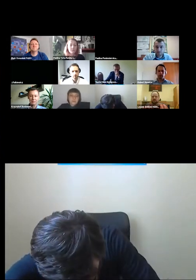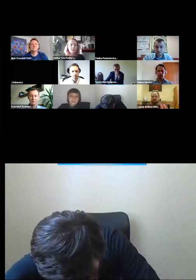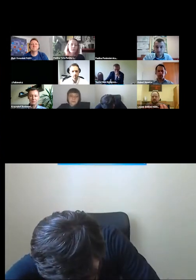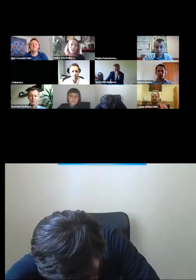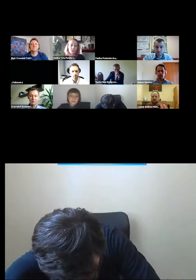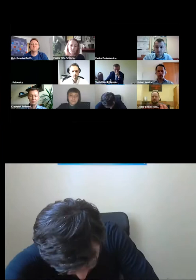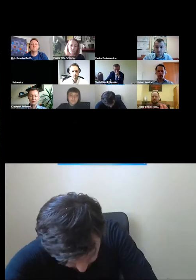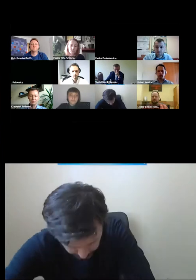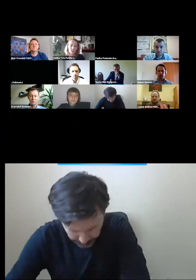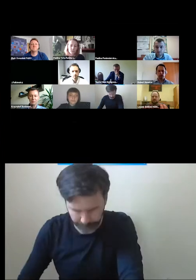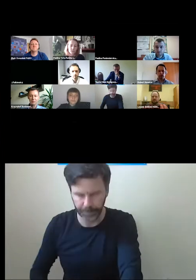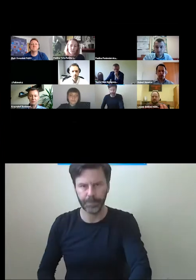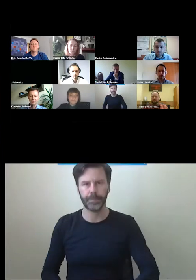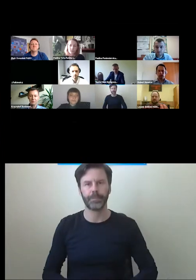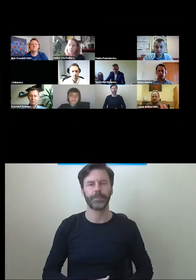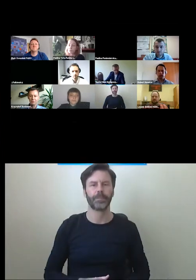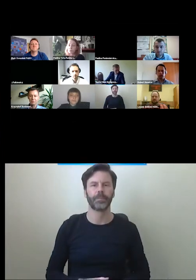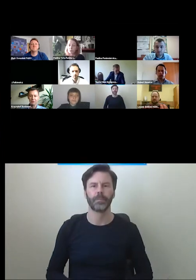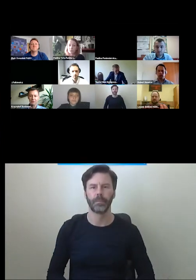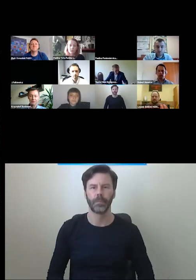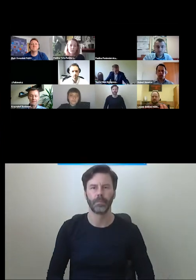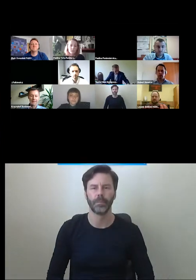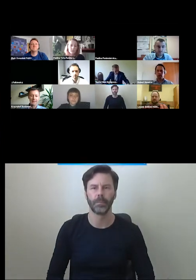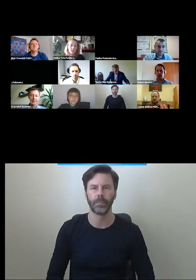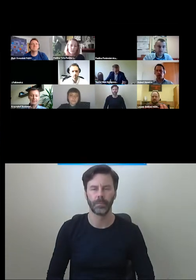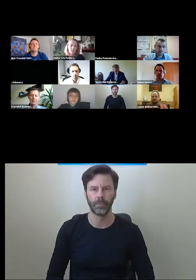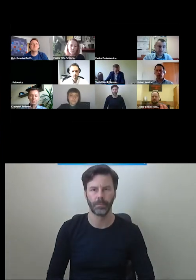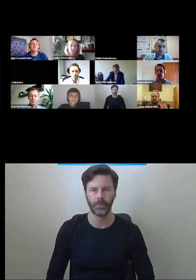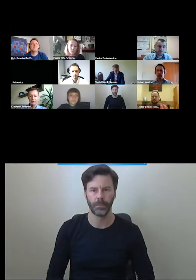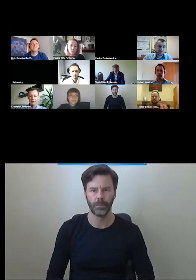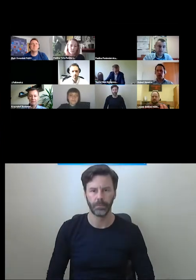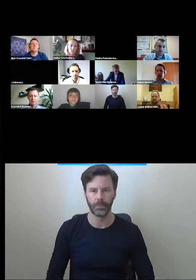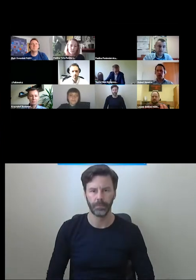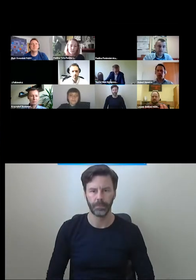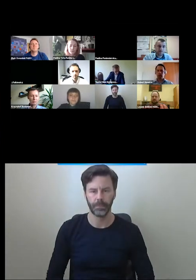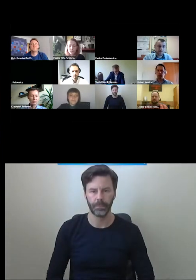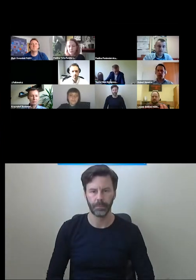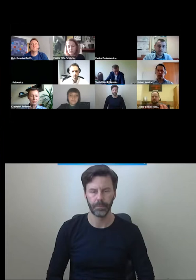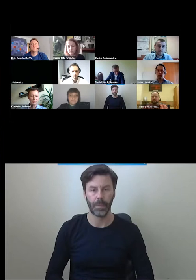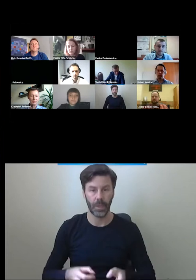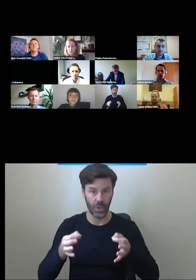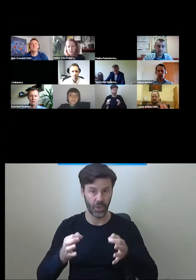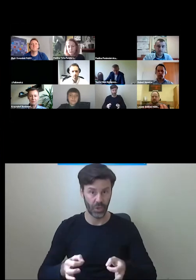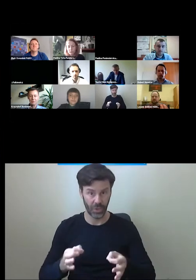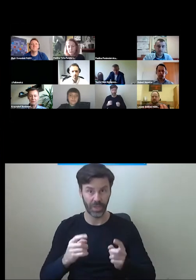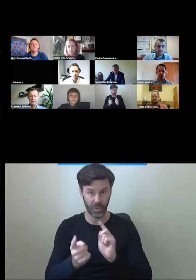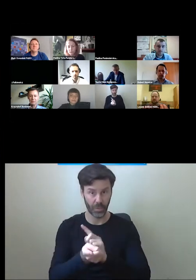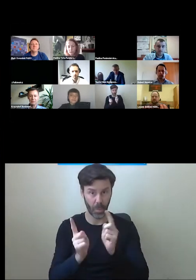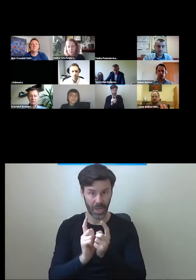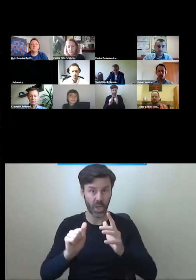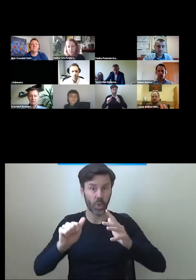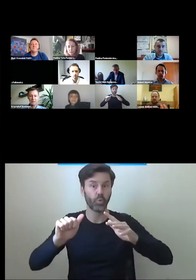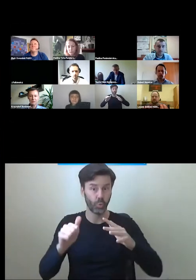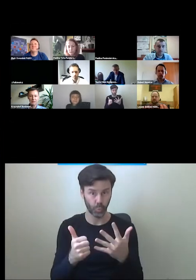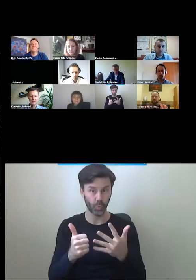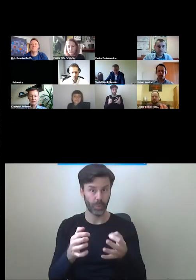w obszarze projektów spółki finansowanych ze środków unijnych. Dzisiaj to już szóste spotkanie z